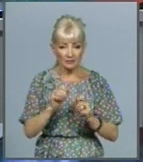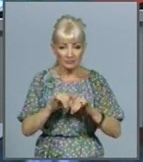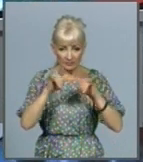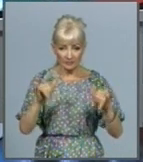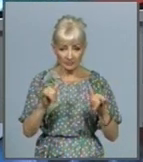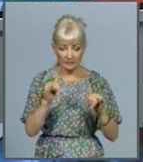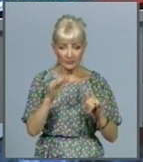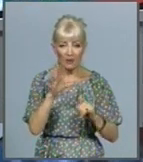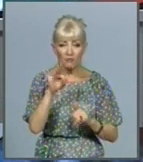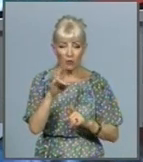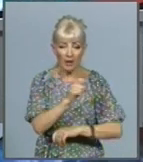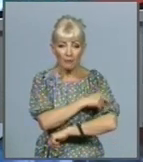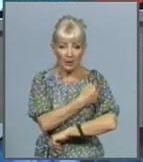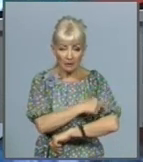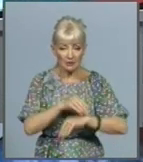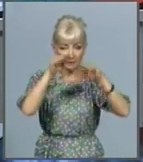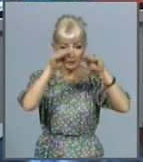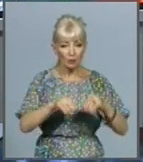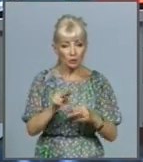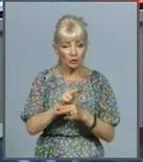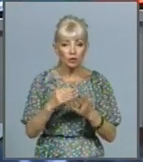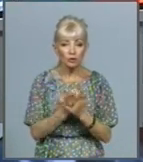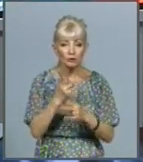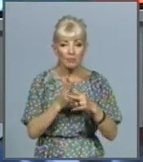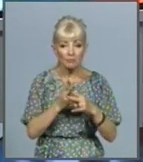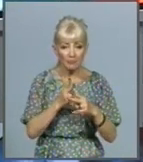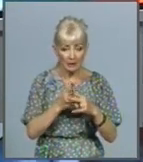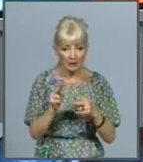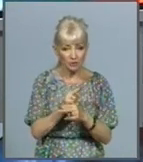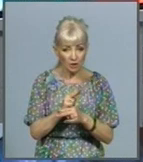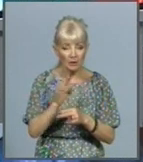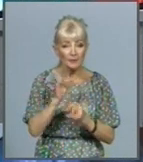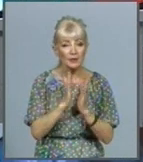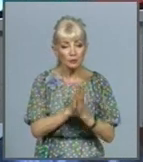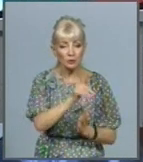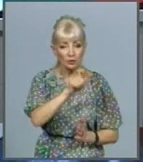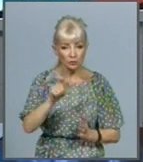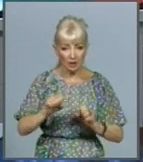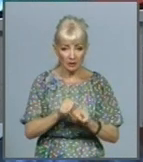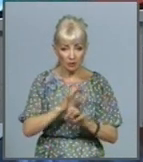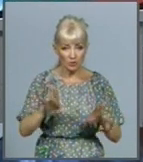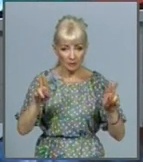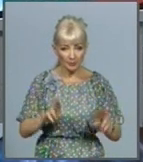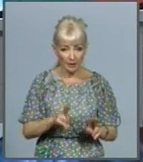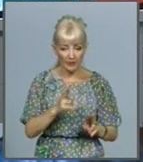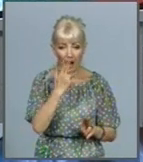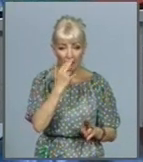доповнили протокол лікування новим медпрепаратом та вчергово закликали українців не порушувати правила адаптивного карантину.